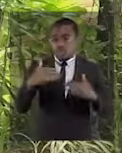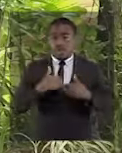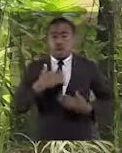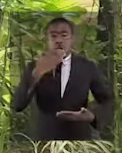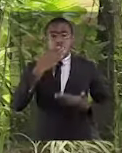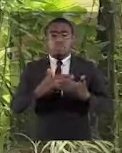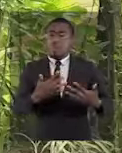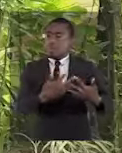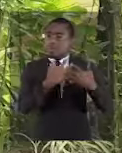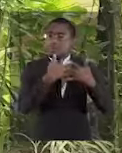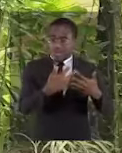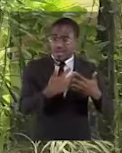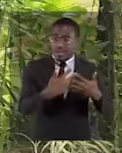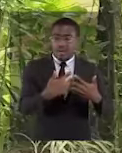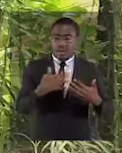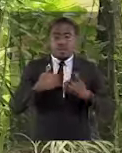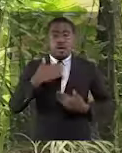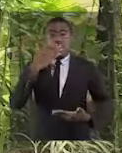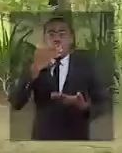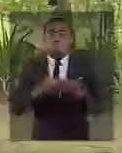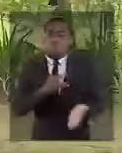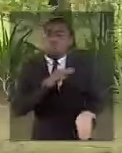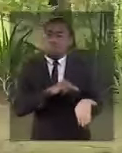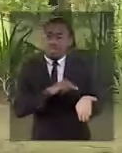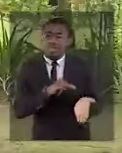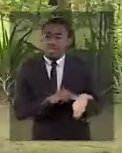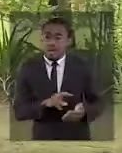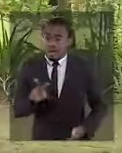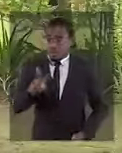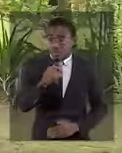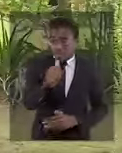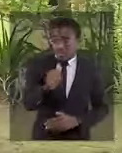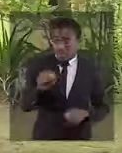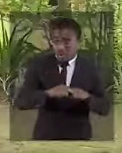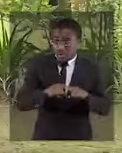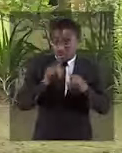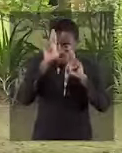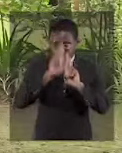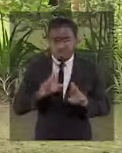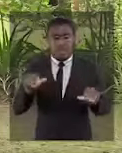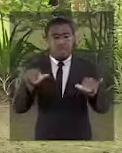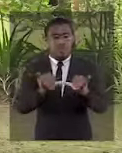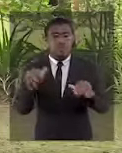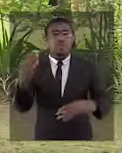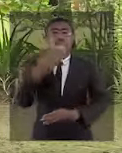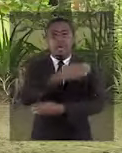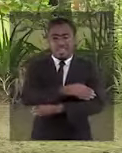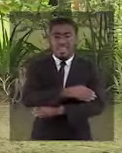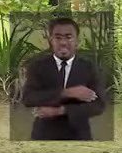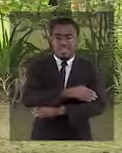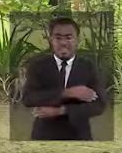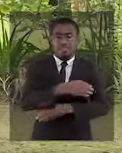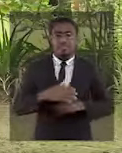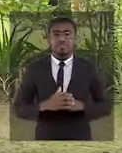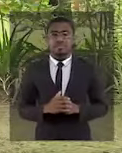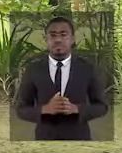professionnalisme et le dévouement de nos personnels médicaux, votre cynisme dans le respect des gestes barrières et